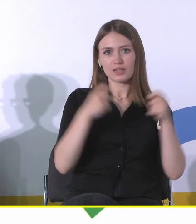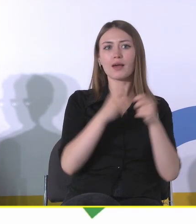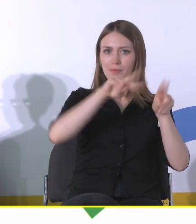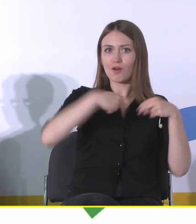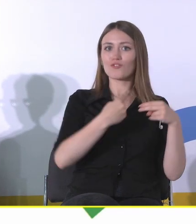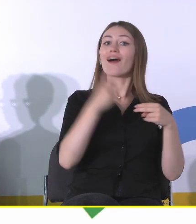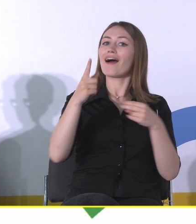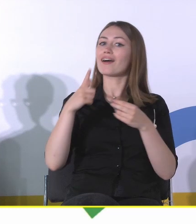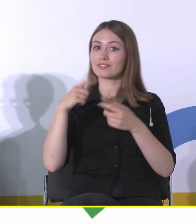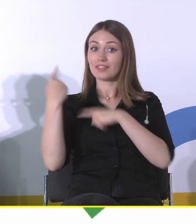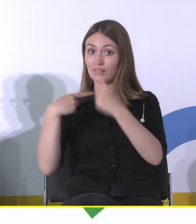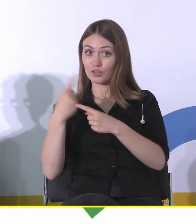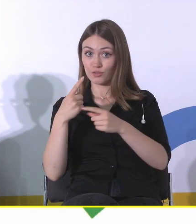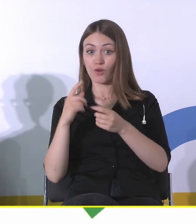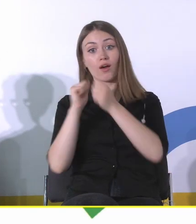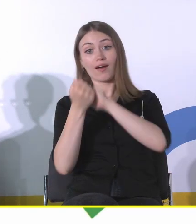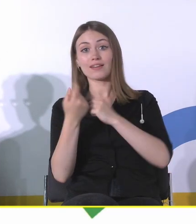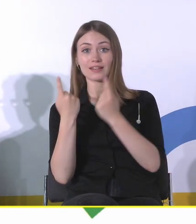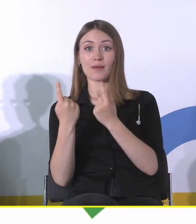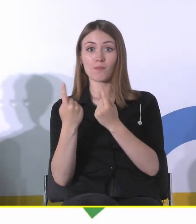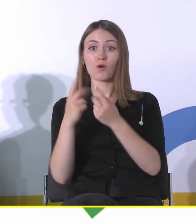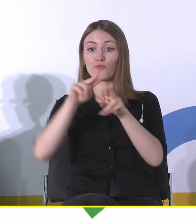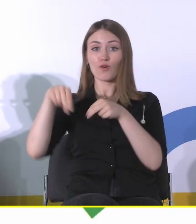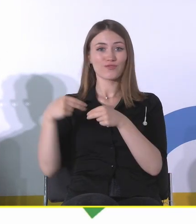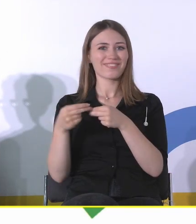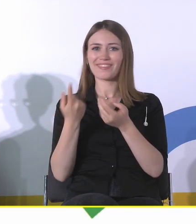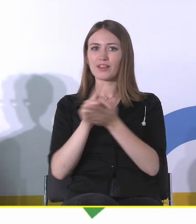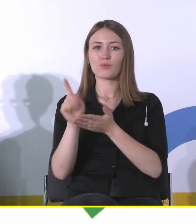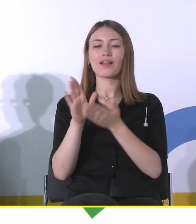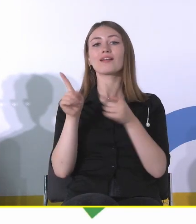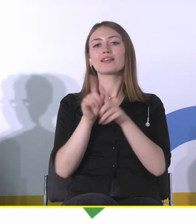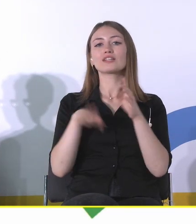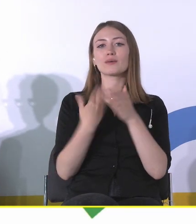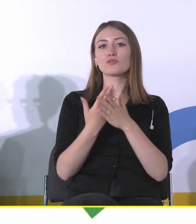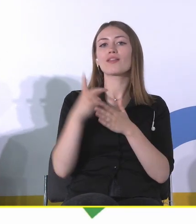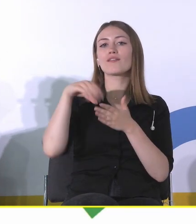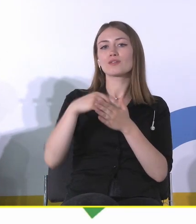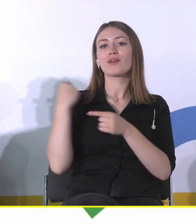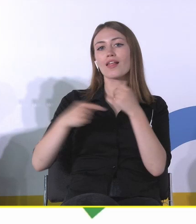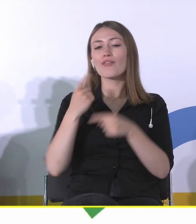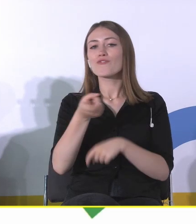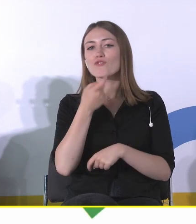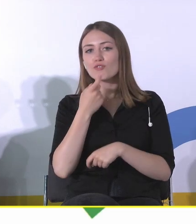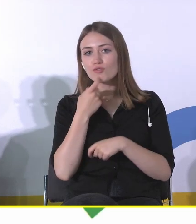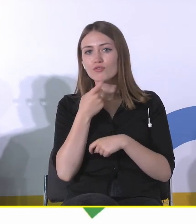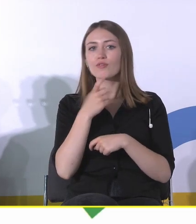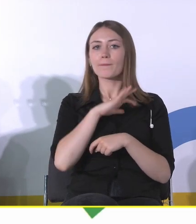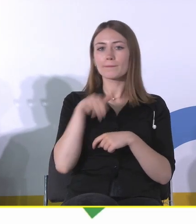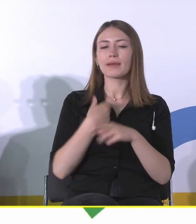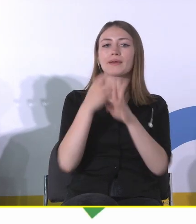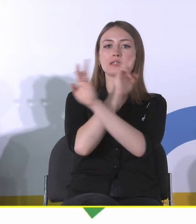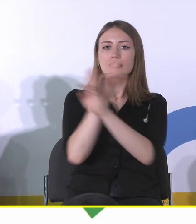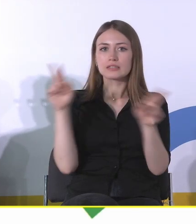Oczywiście pytanie, jak to dziedzictwo będziemy postrzegać, czy zakładamy pewną entropijność, czy dopuszczamy jego życie